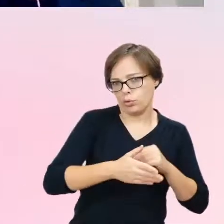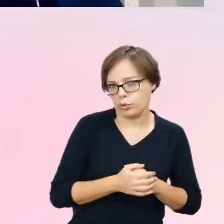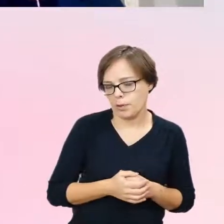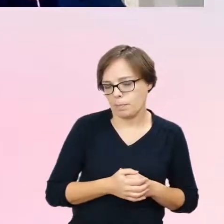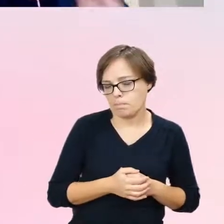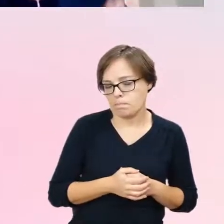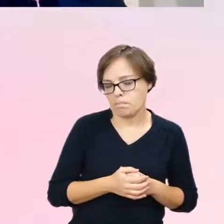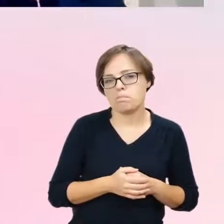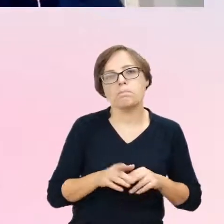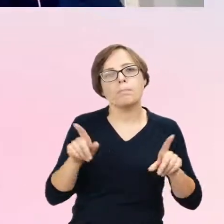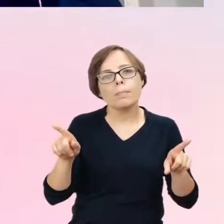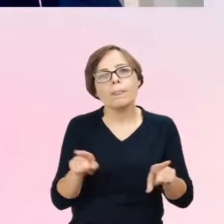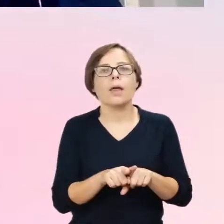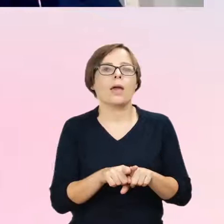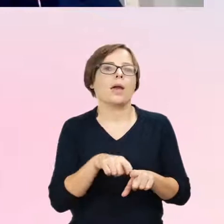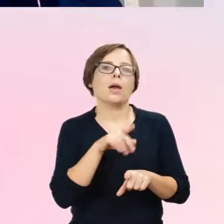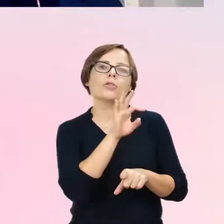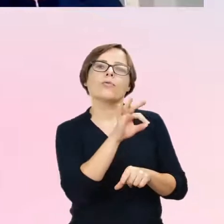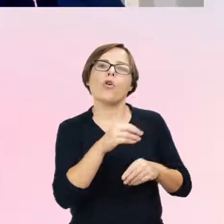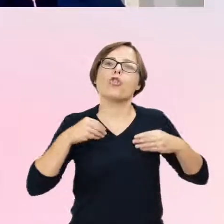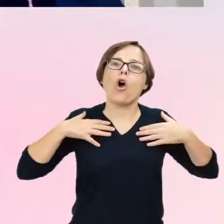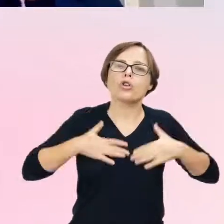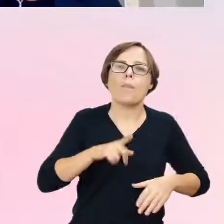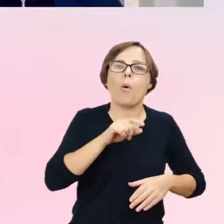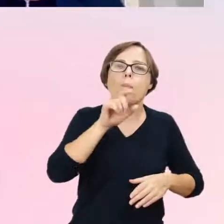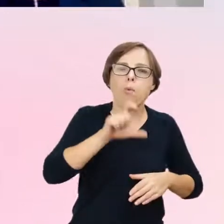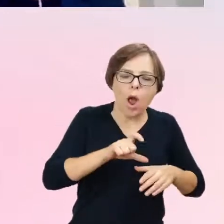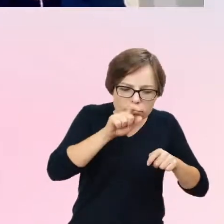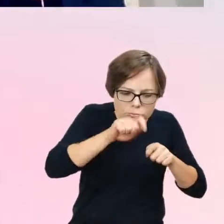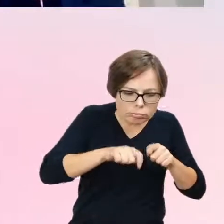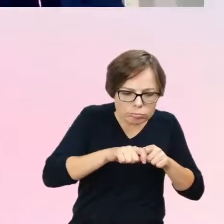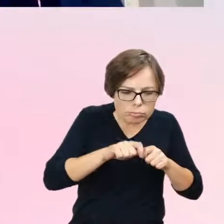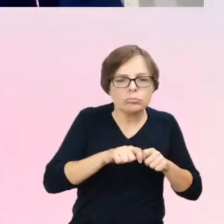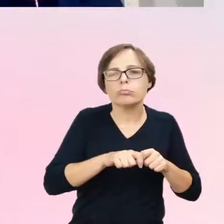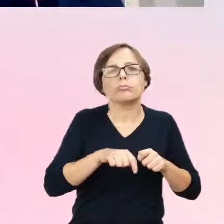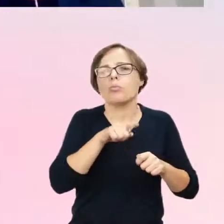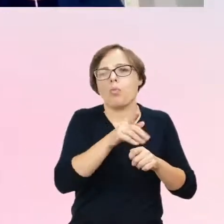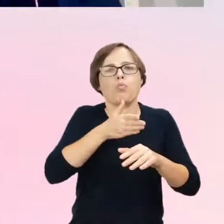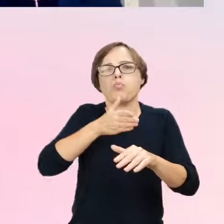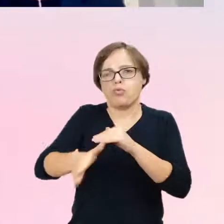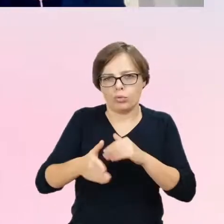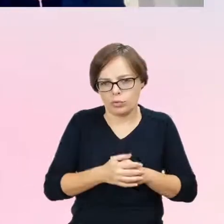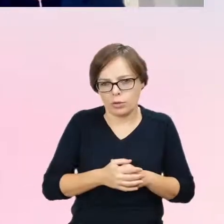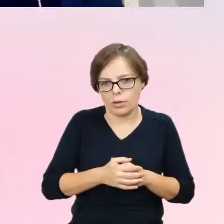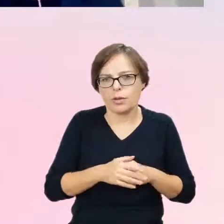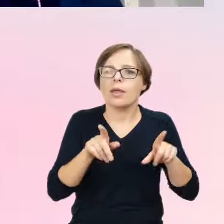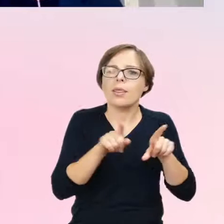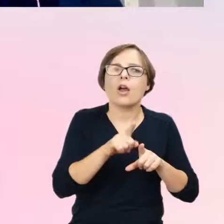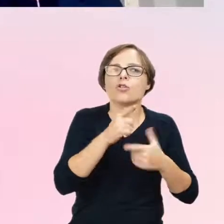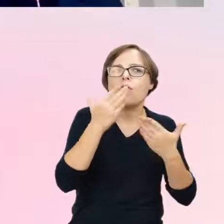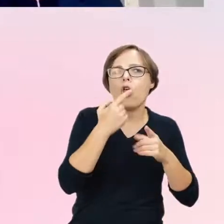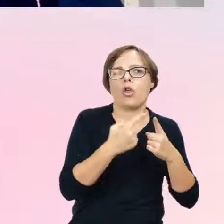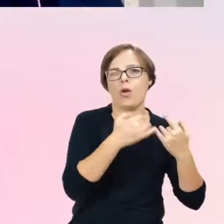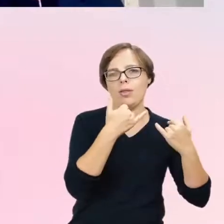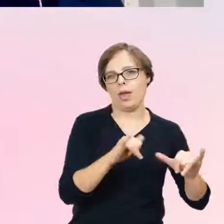eksploracją tożsamości płci zachodzi w sposób trochę inaczej przebiega